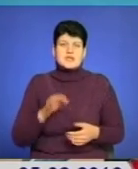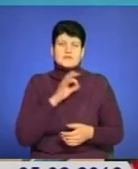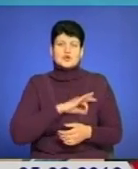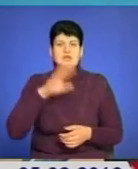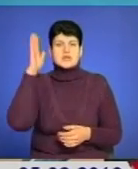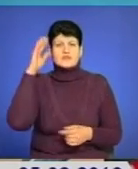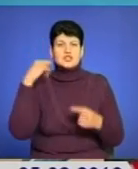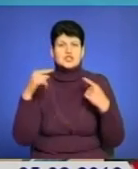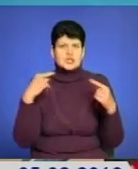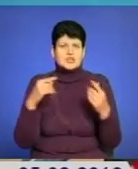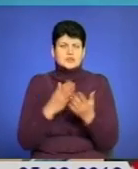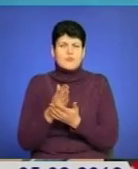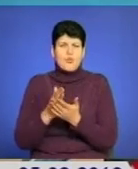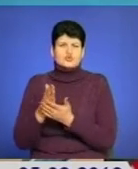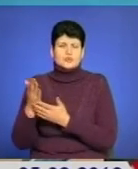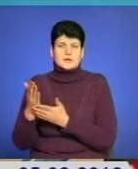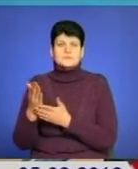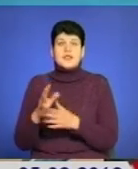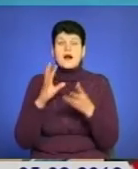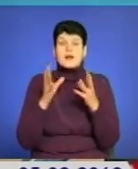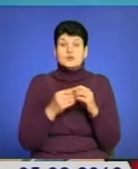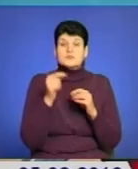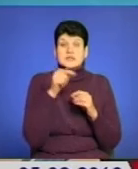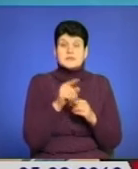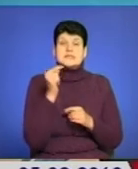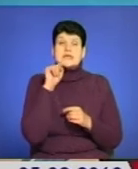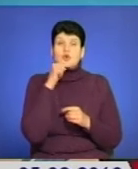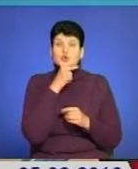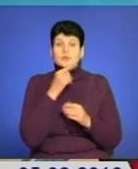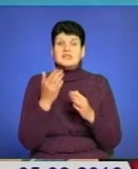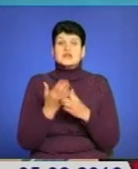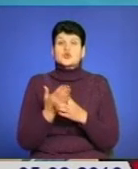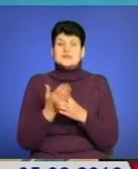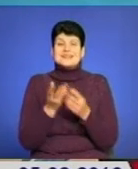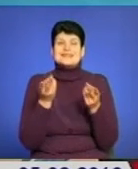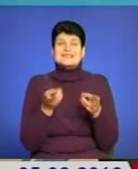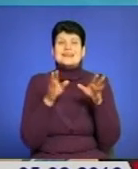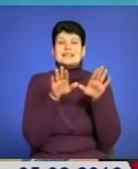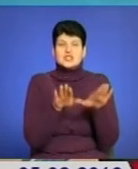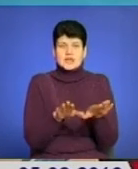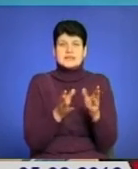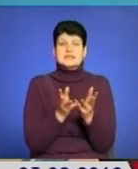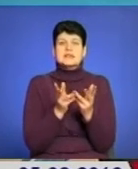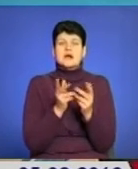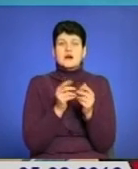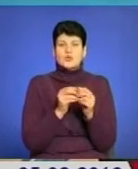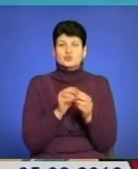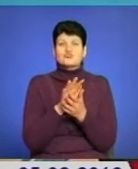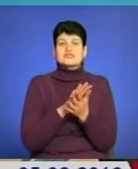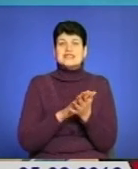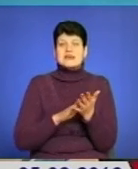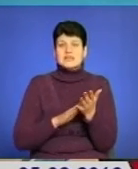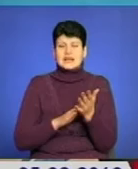чи іншої житлово-комунальної послуги. Разом з тим, зекономлена субсидія, вона залишається на рахунку заявника